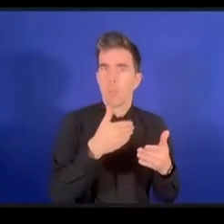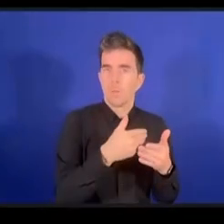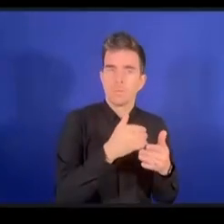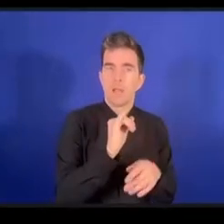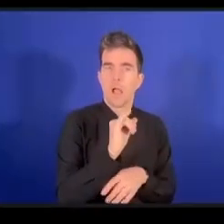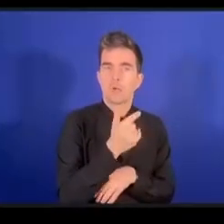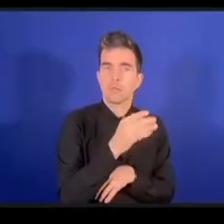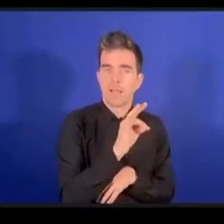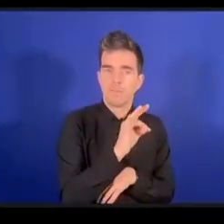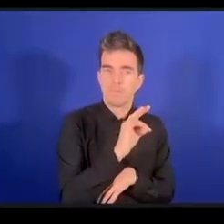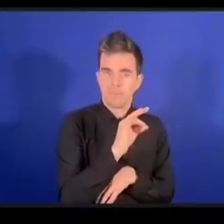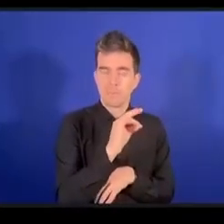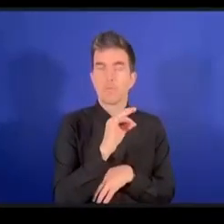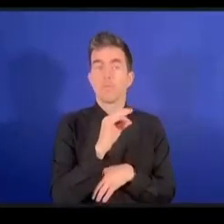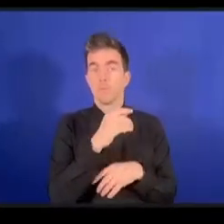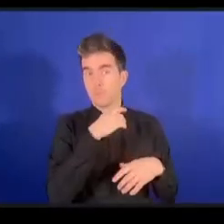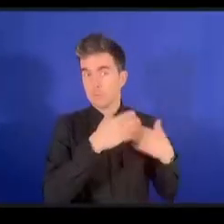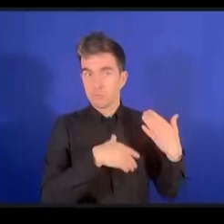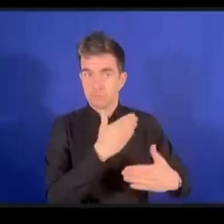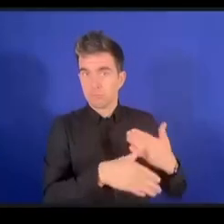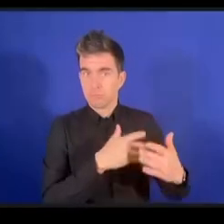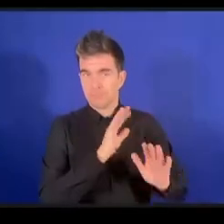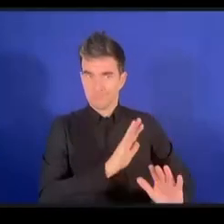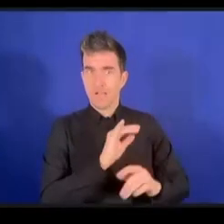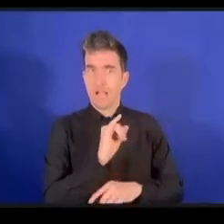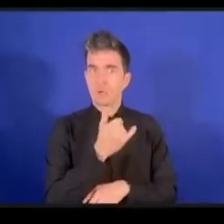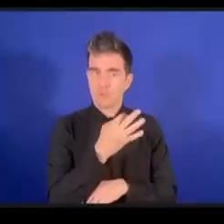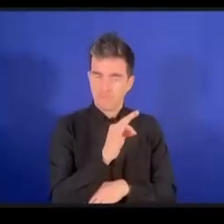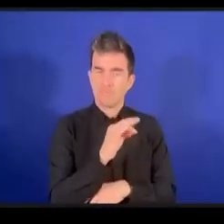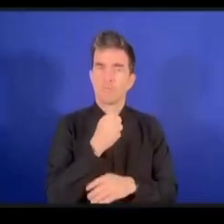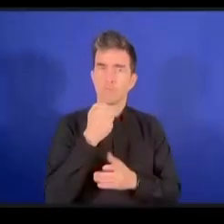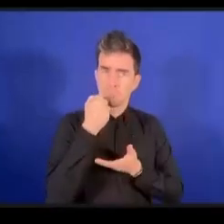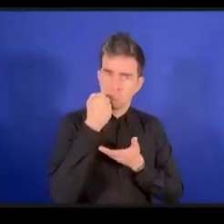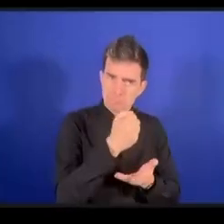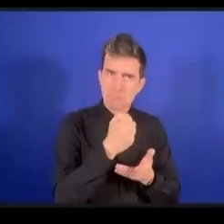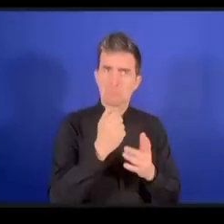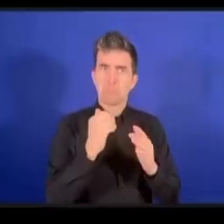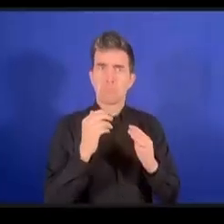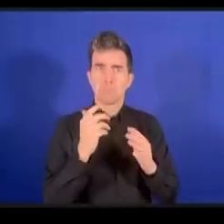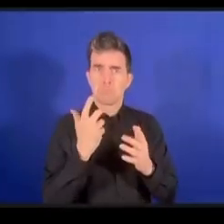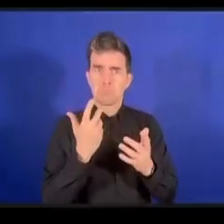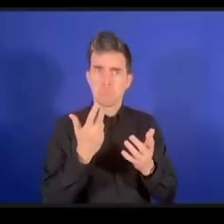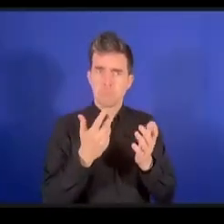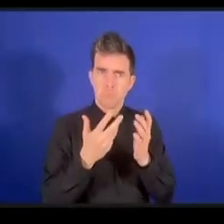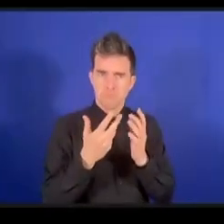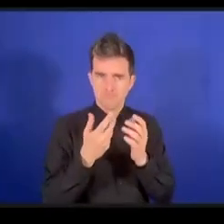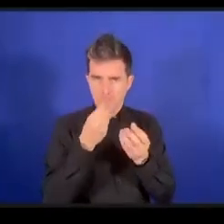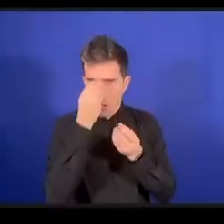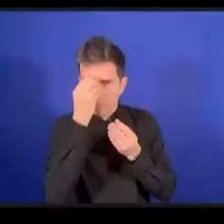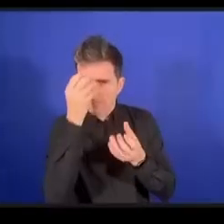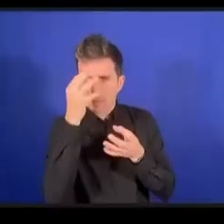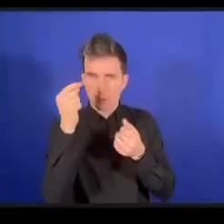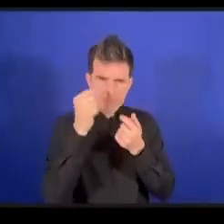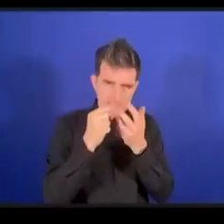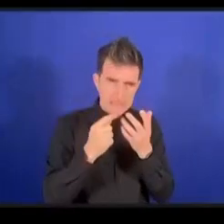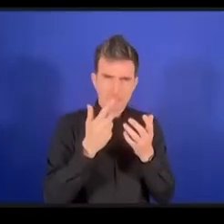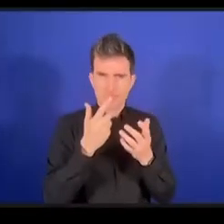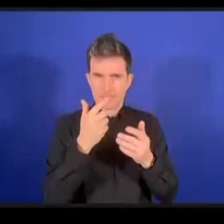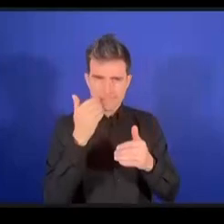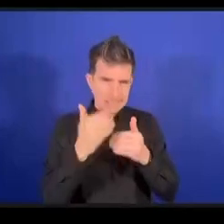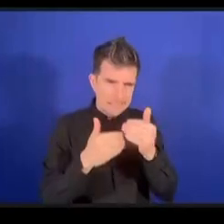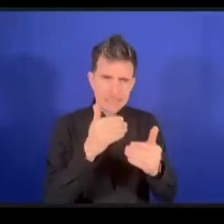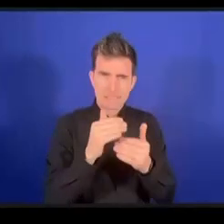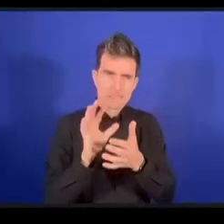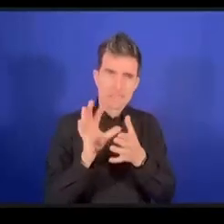هناك بعض الرسائل التي تصب اهتمامها على النواحي